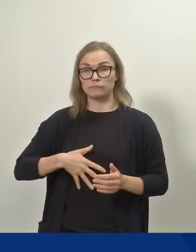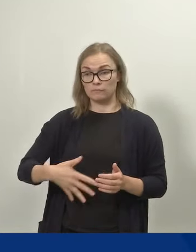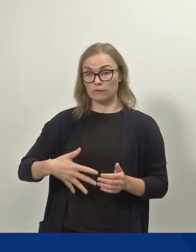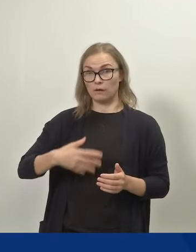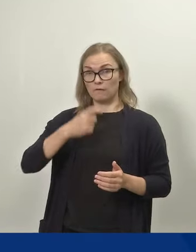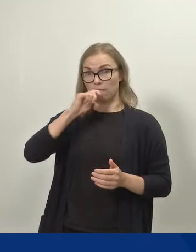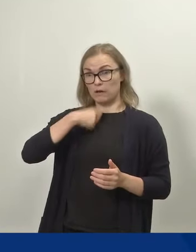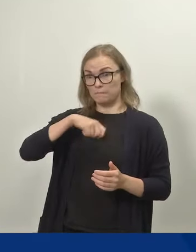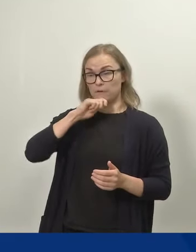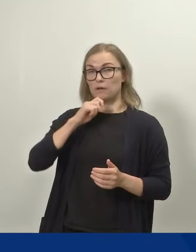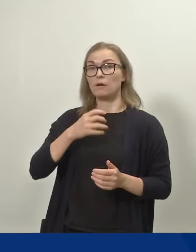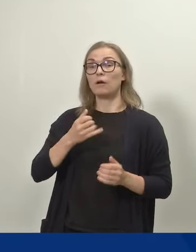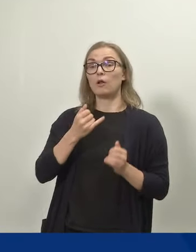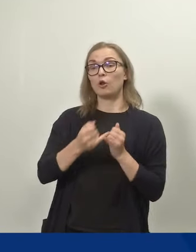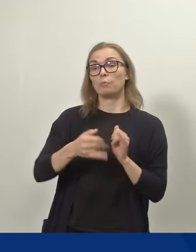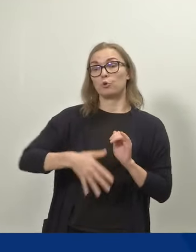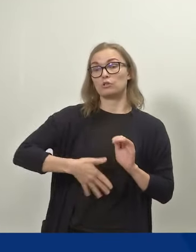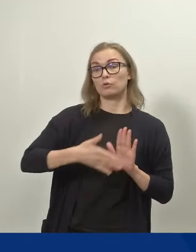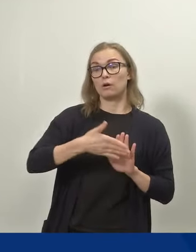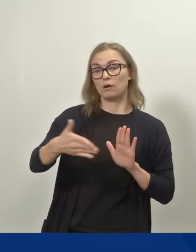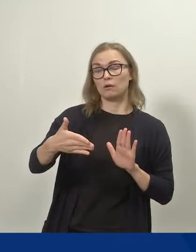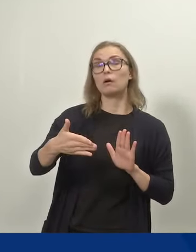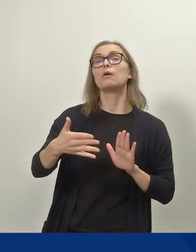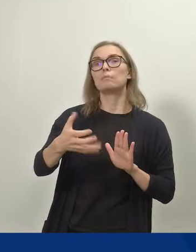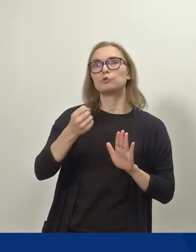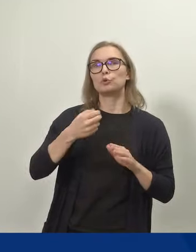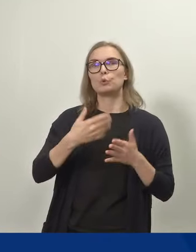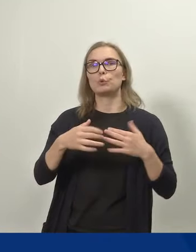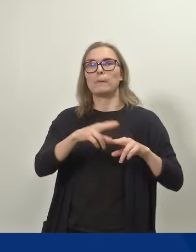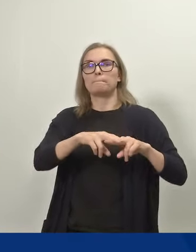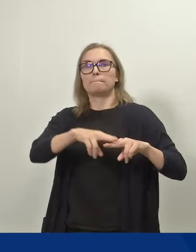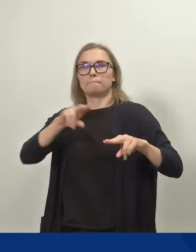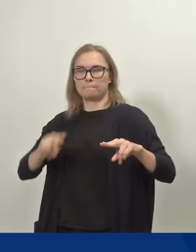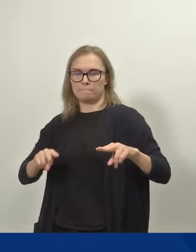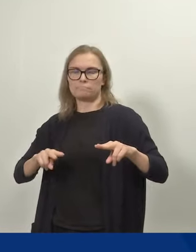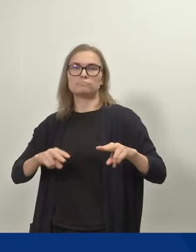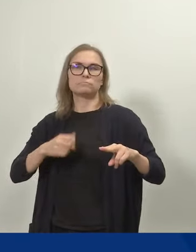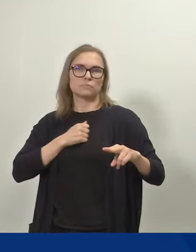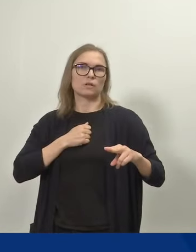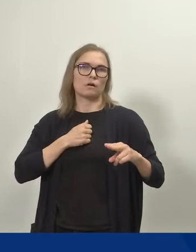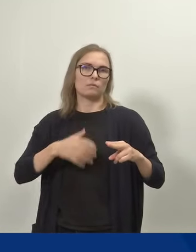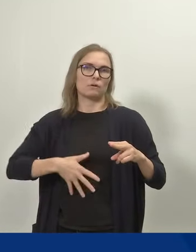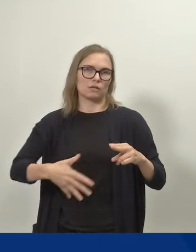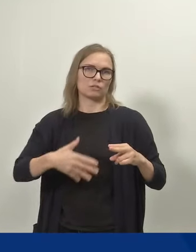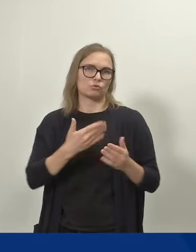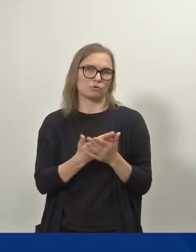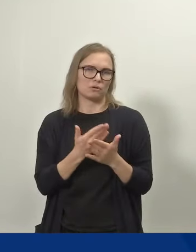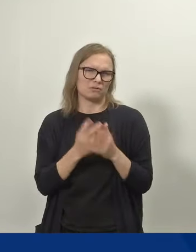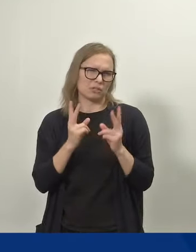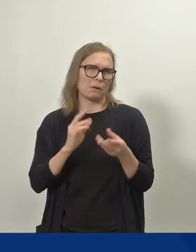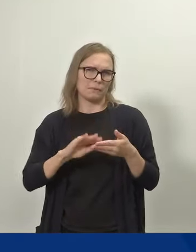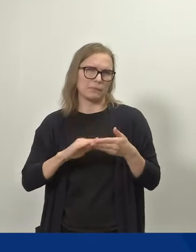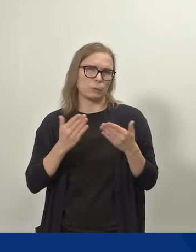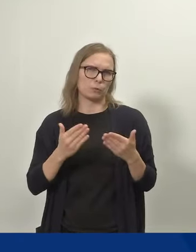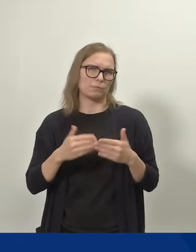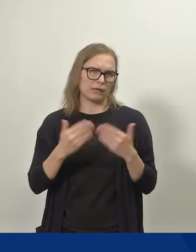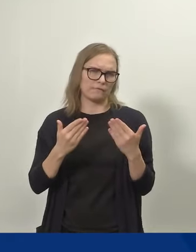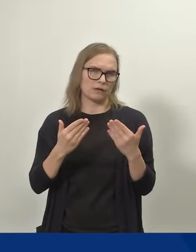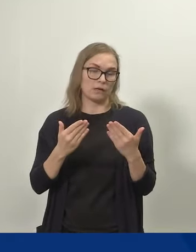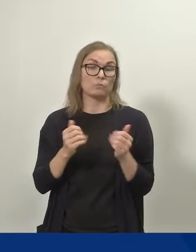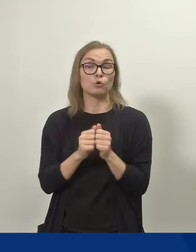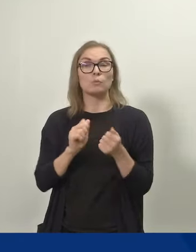työstään loppuraskaudesta on turvattu raskausrahalla vastaavasti kuin nykyisinkin. Raskausrahakausi on 40